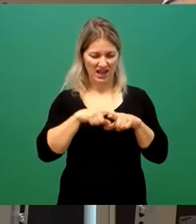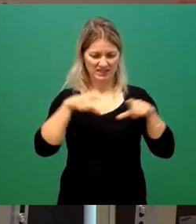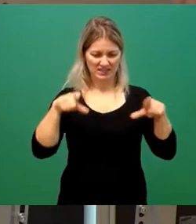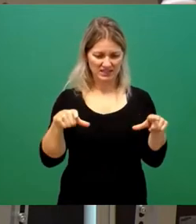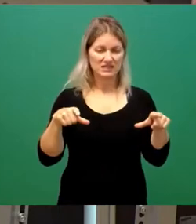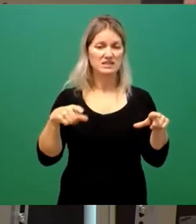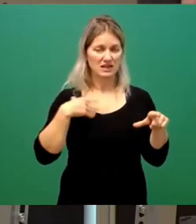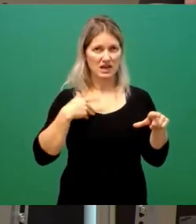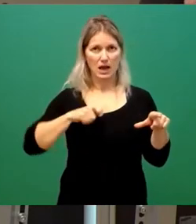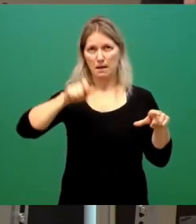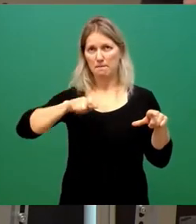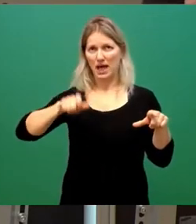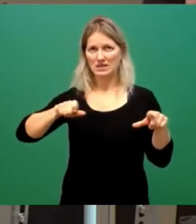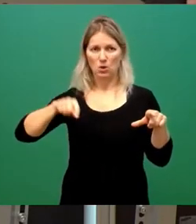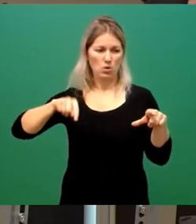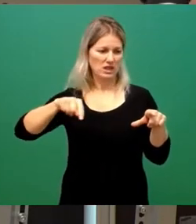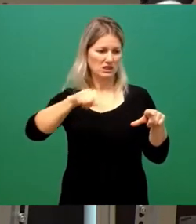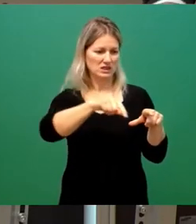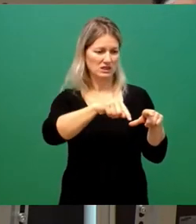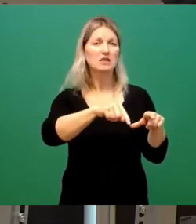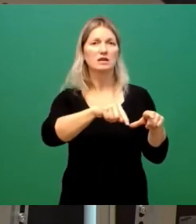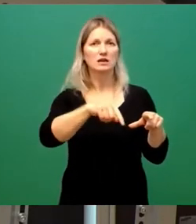gerne weiter machen. Kommen Sie bitte zum Schluss.